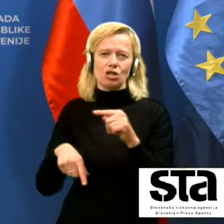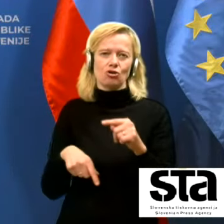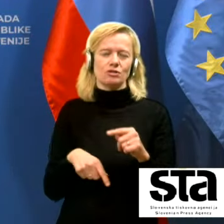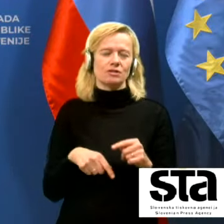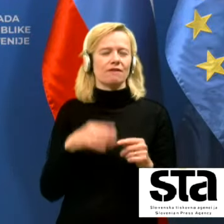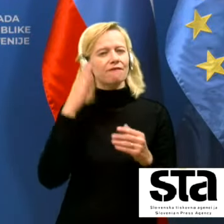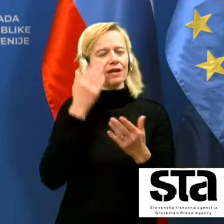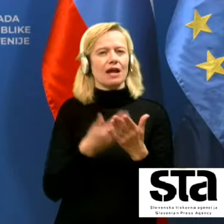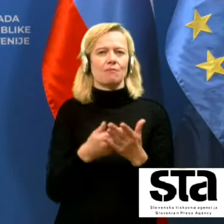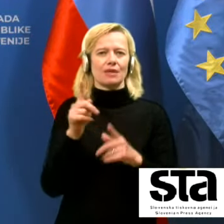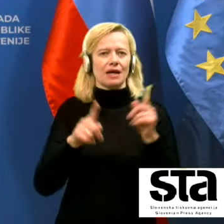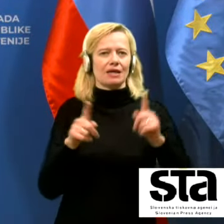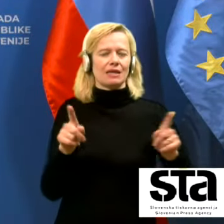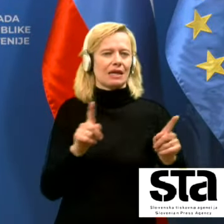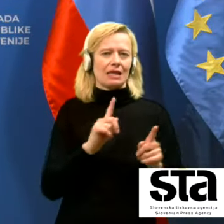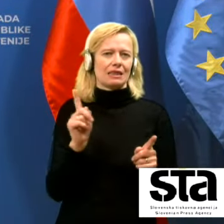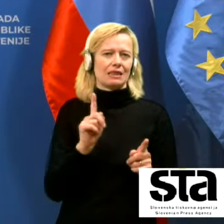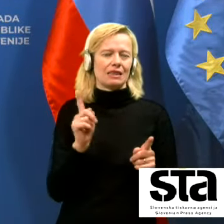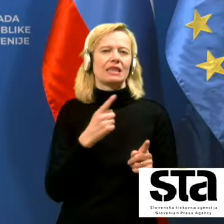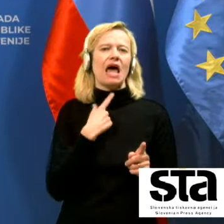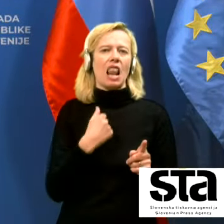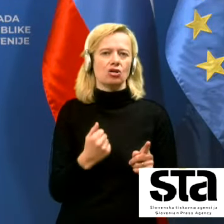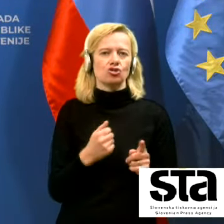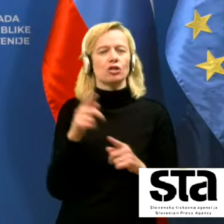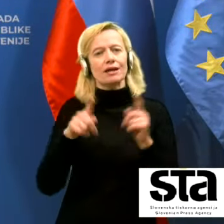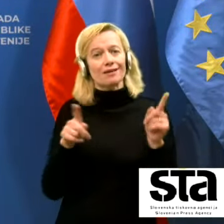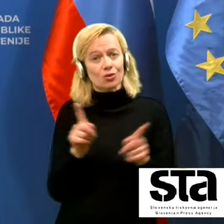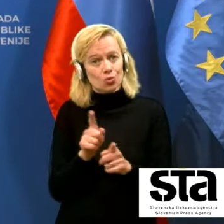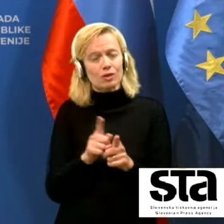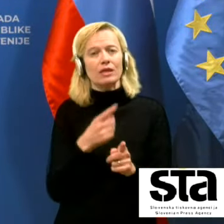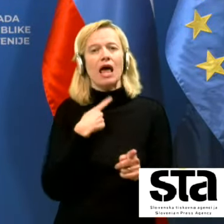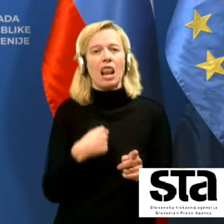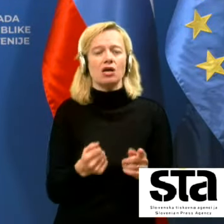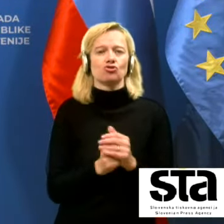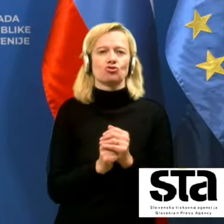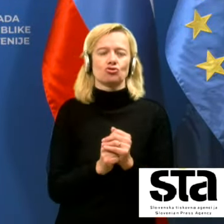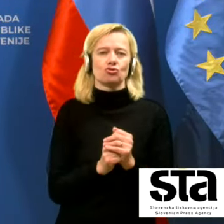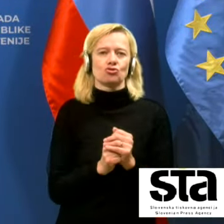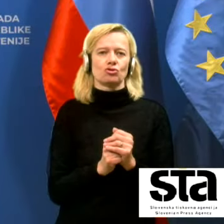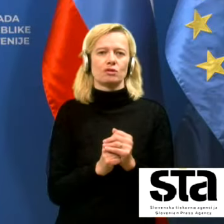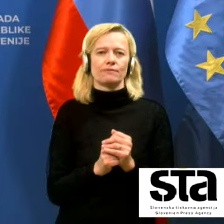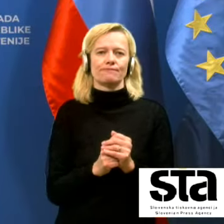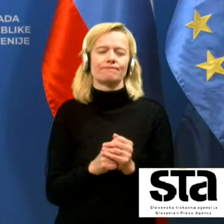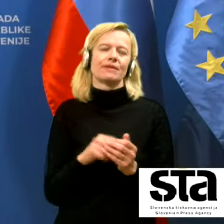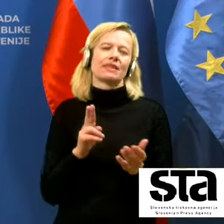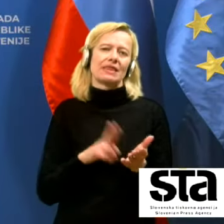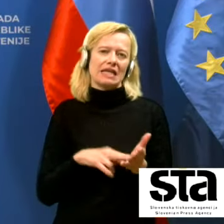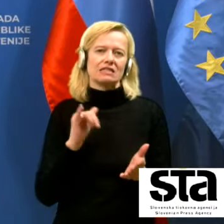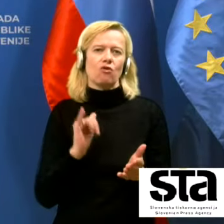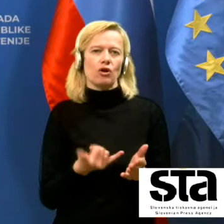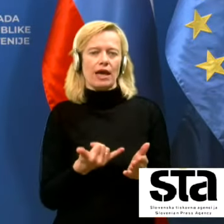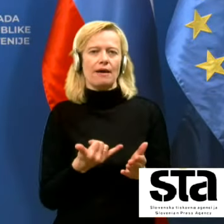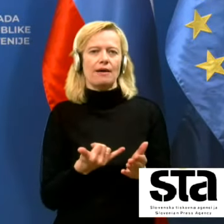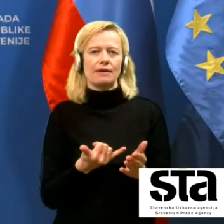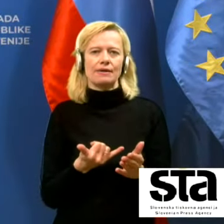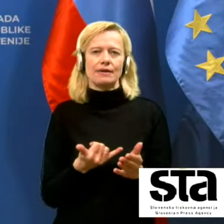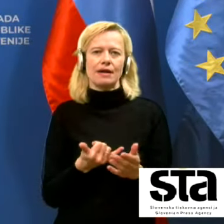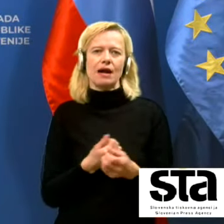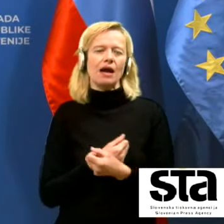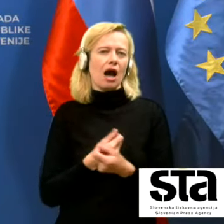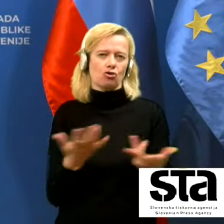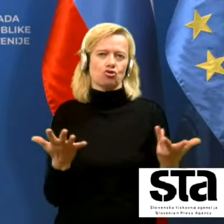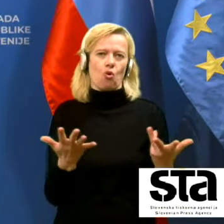nekatere nenamerne nekatere lahko tudi namerne dejstvo je pa, da kakršno